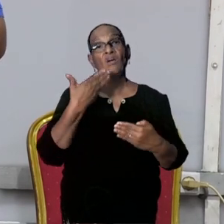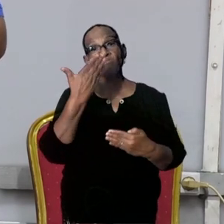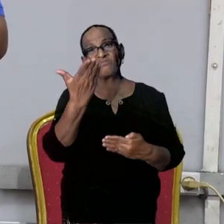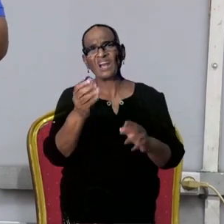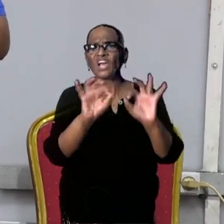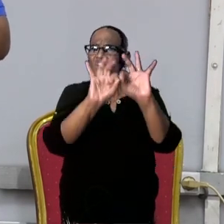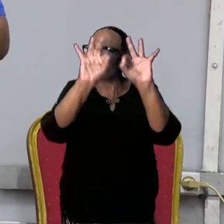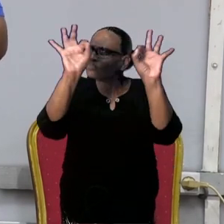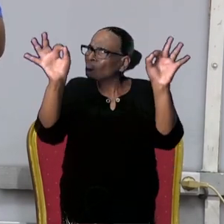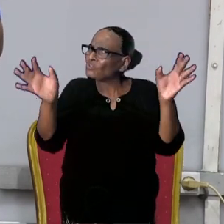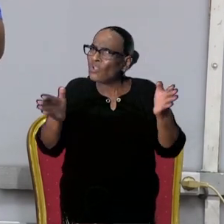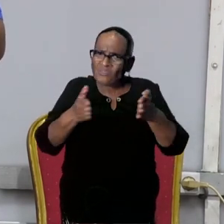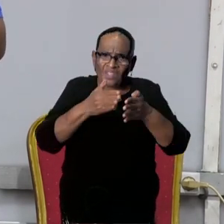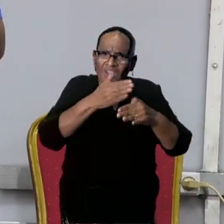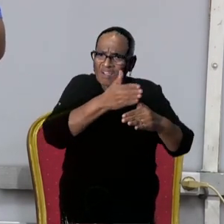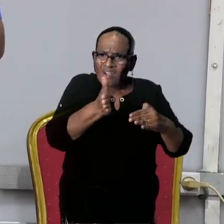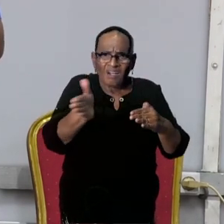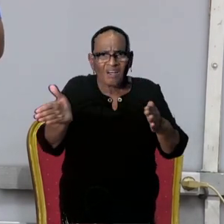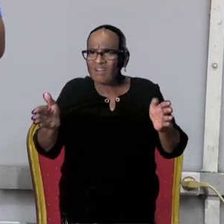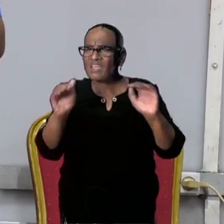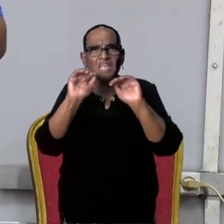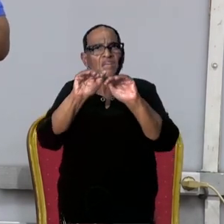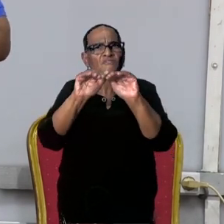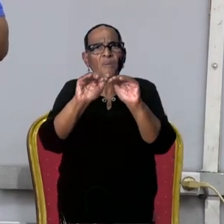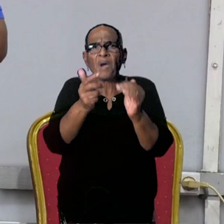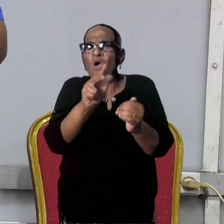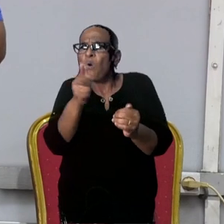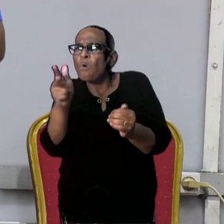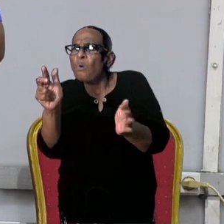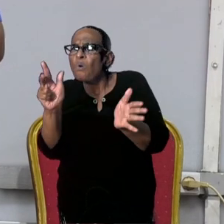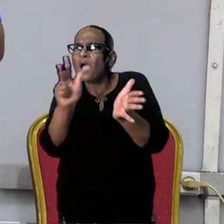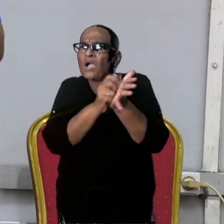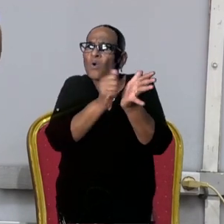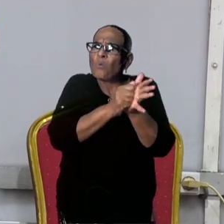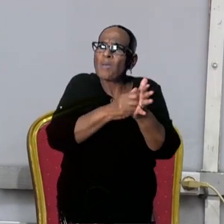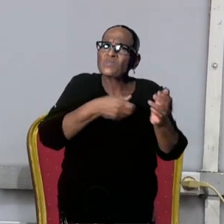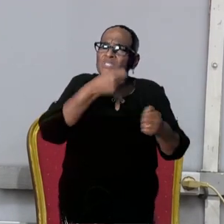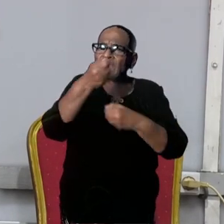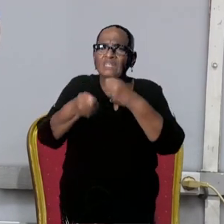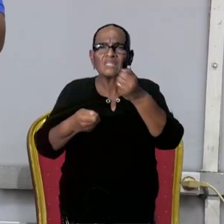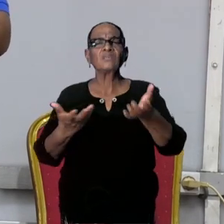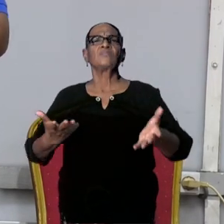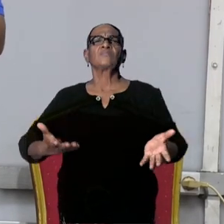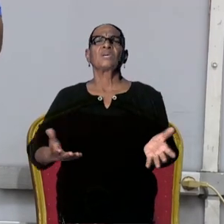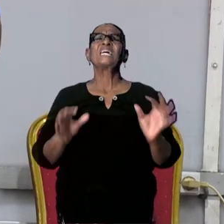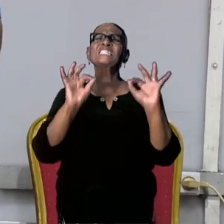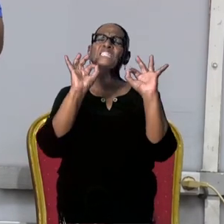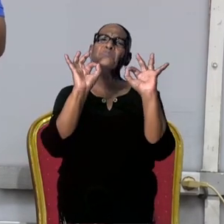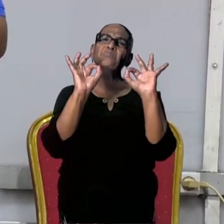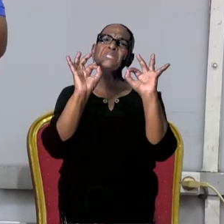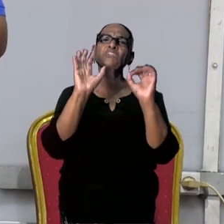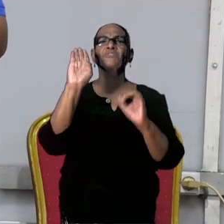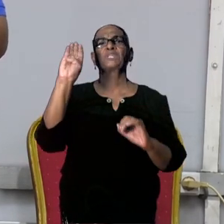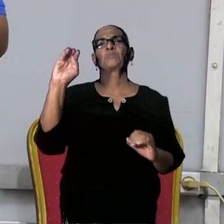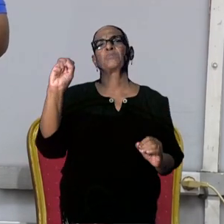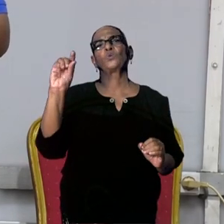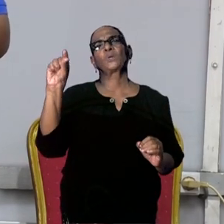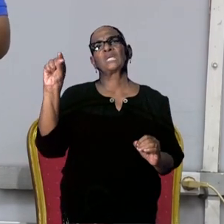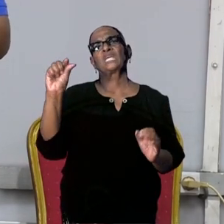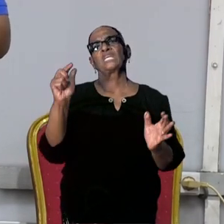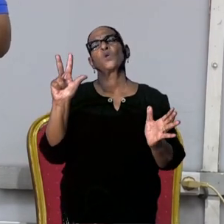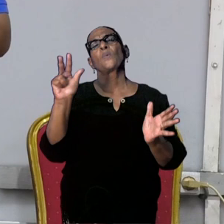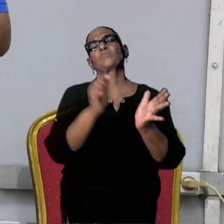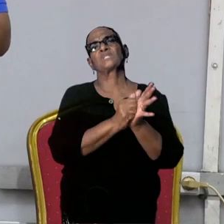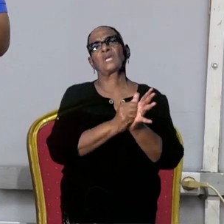we duidelijk een onderscheid krijgen van welke informatie via welke website wordt doorgegeven? En specifiek over de BOG-website.